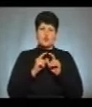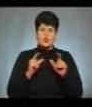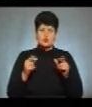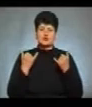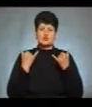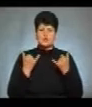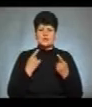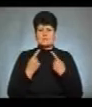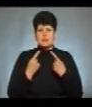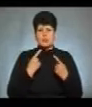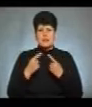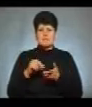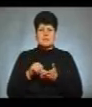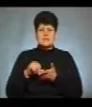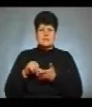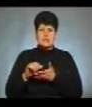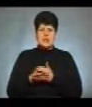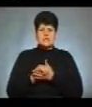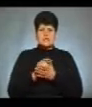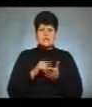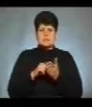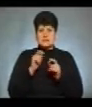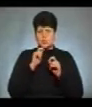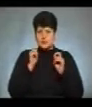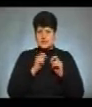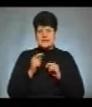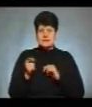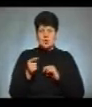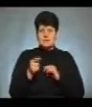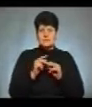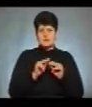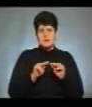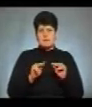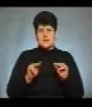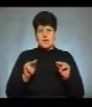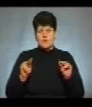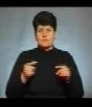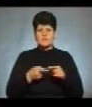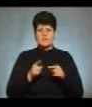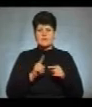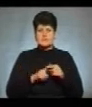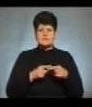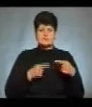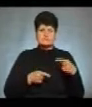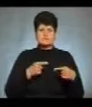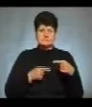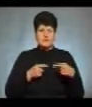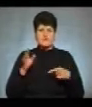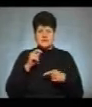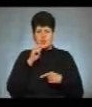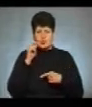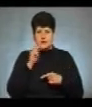Сьогодні спілкувалися представники Асоціації міст України з тернопільськими педагогами. Це панельна дискусія Всеукраїнської